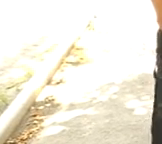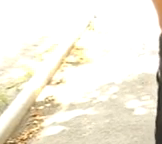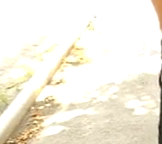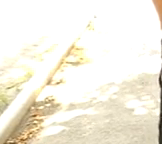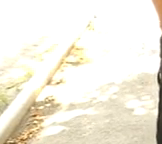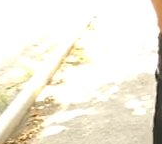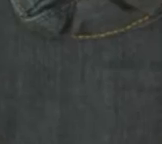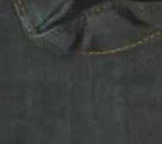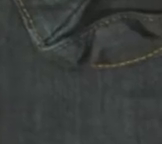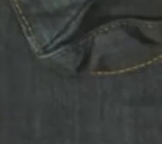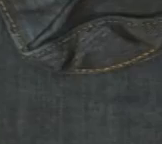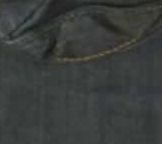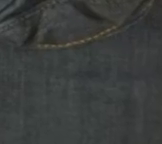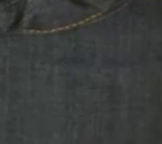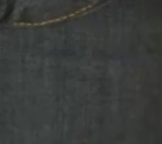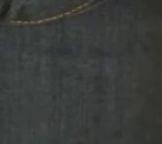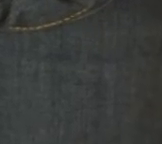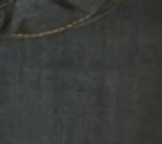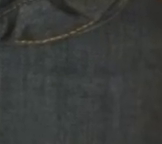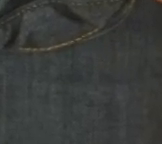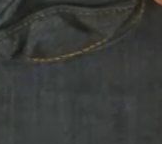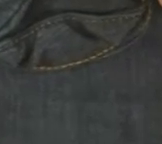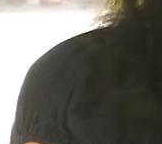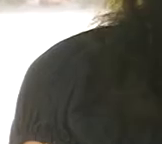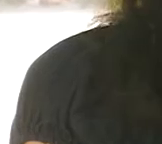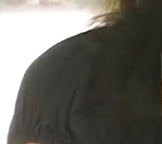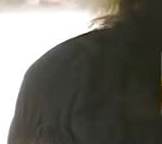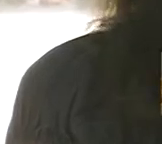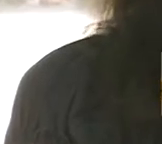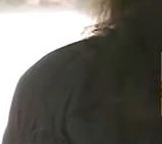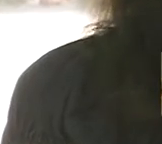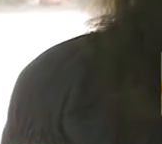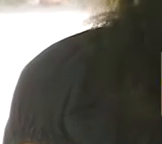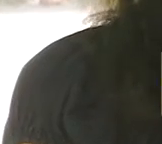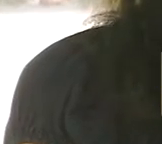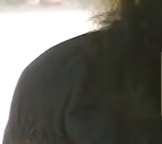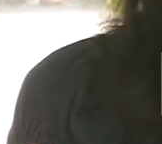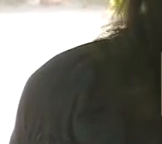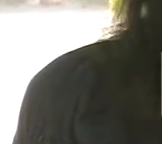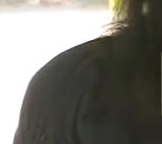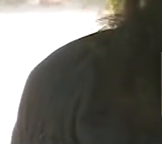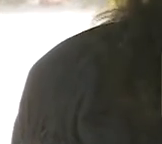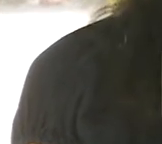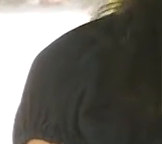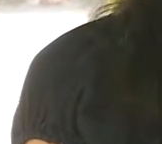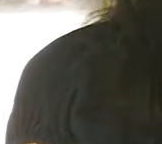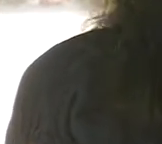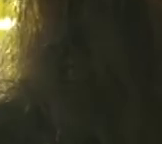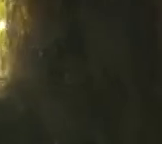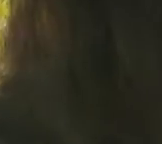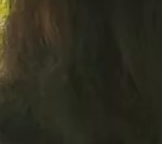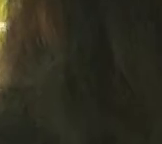чекає на рішення суду та сподівається на найвищу міру покарання. Я сподіваюся на суд, що буде вирішено по